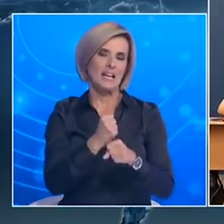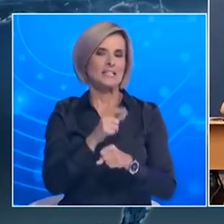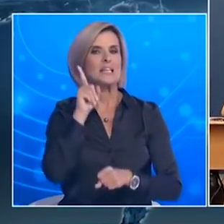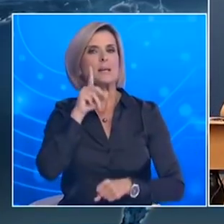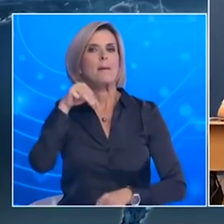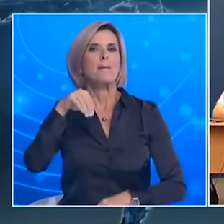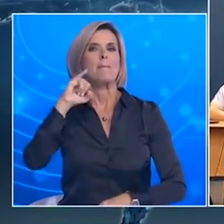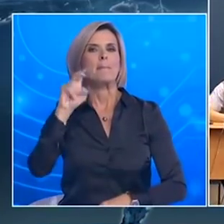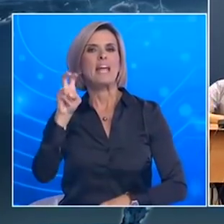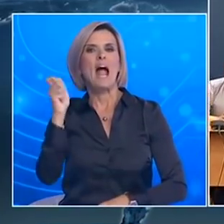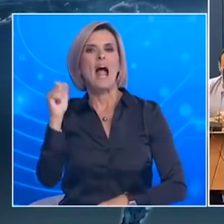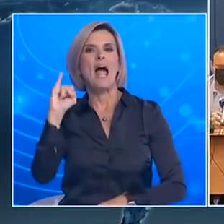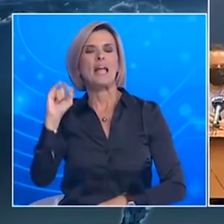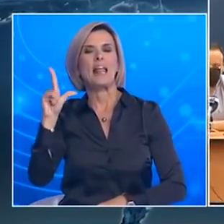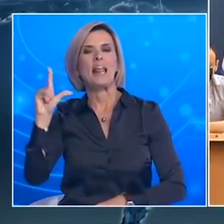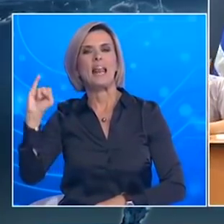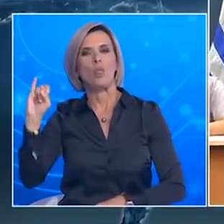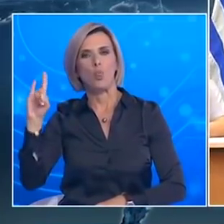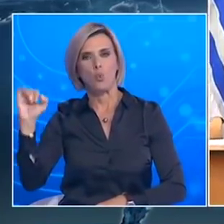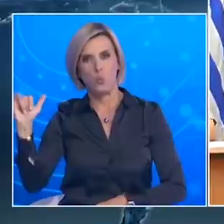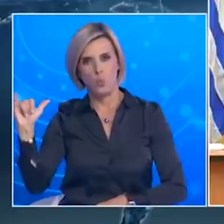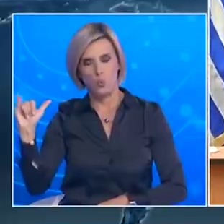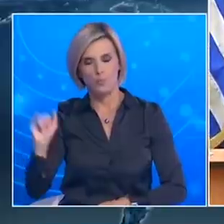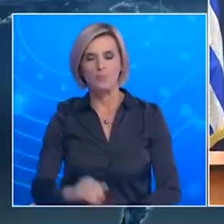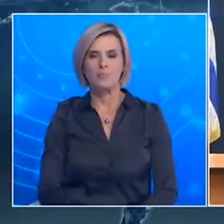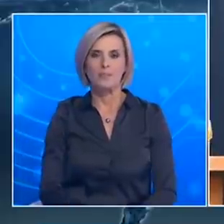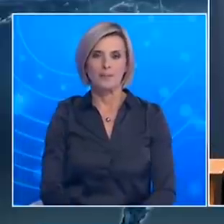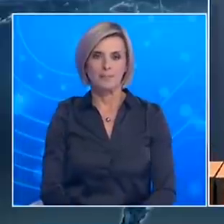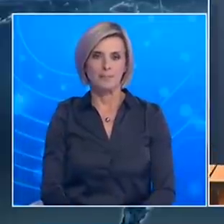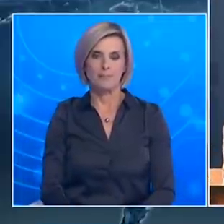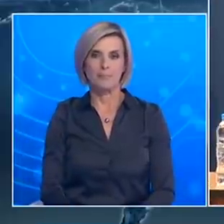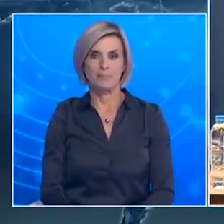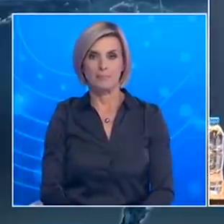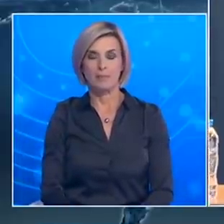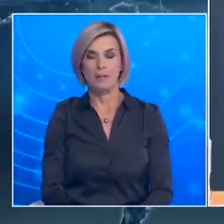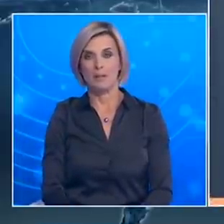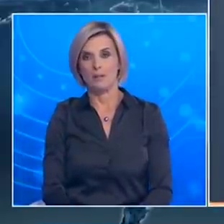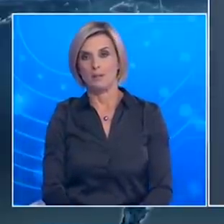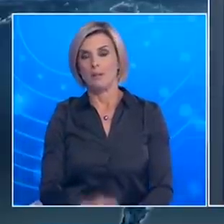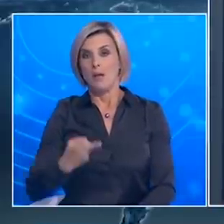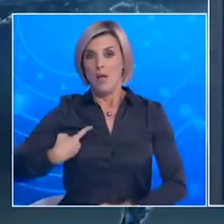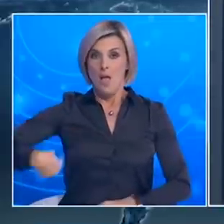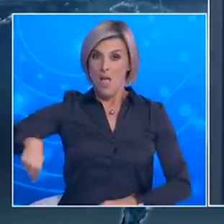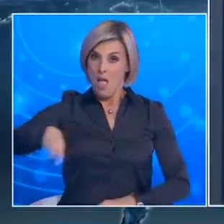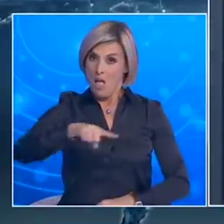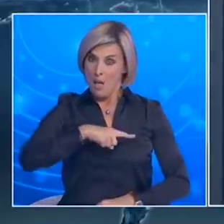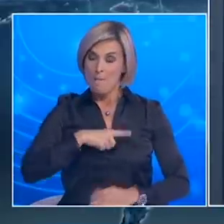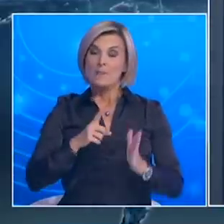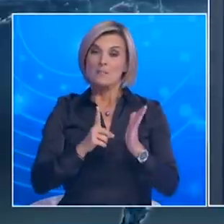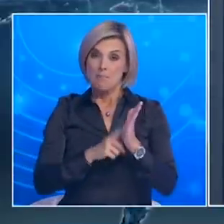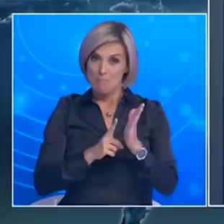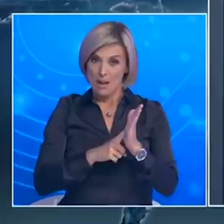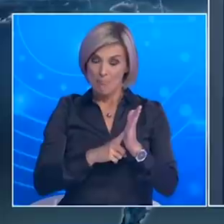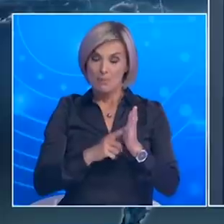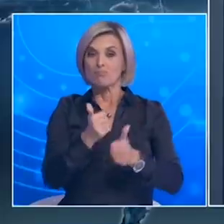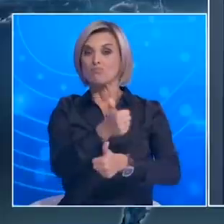Καλησπέρα Η προστασία των ευάλωτων συμπολιτών μας οφείλει να είναι και είναι το πρώτο